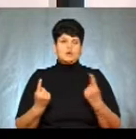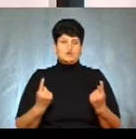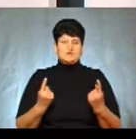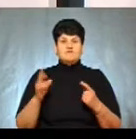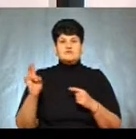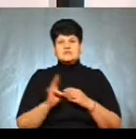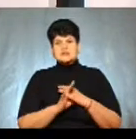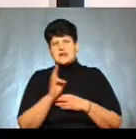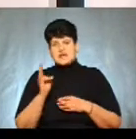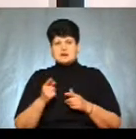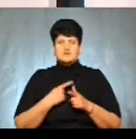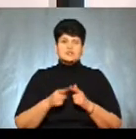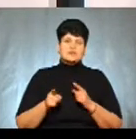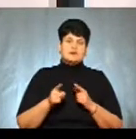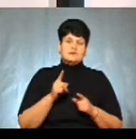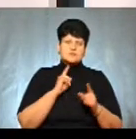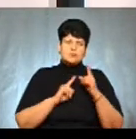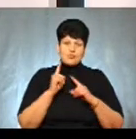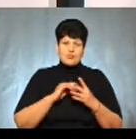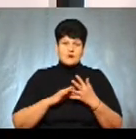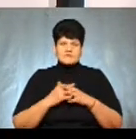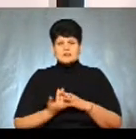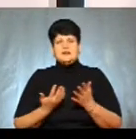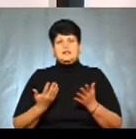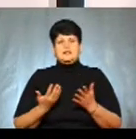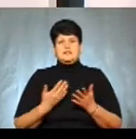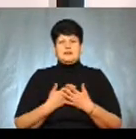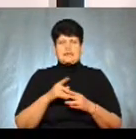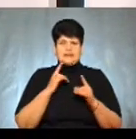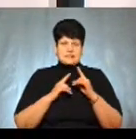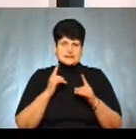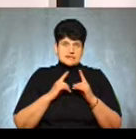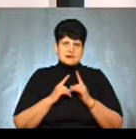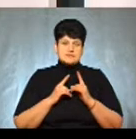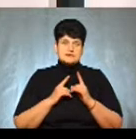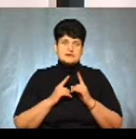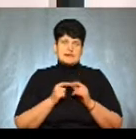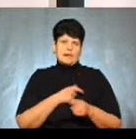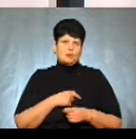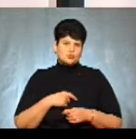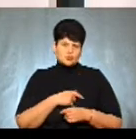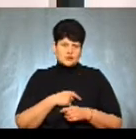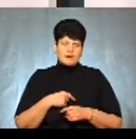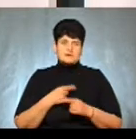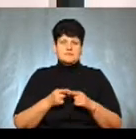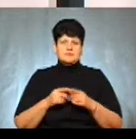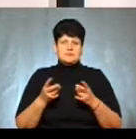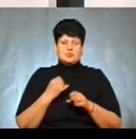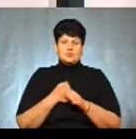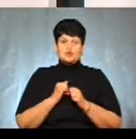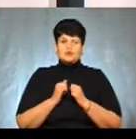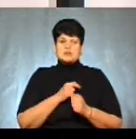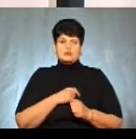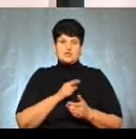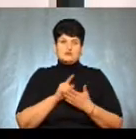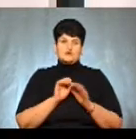Чи це в церкві, чи це на зборах в селі, чи це, можливо, на сесії депутатів потрібно це робити. Кожен депутат